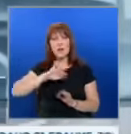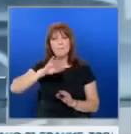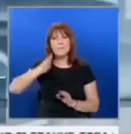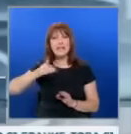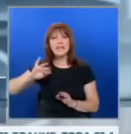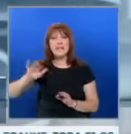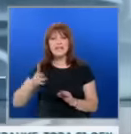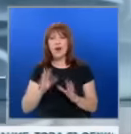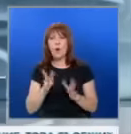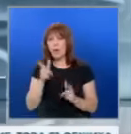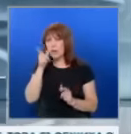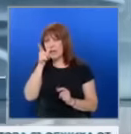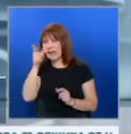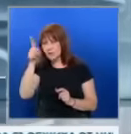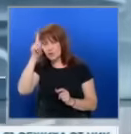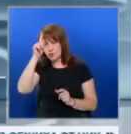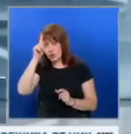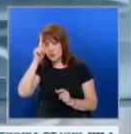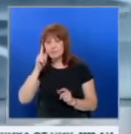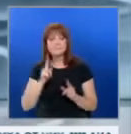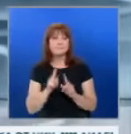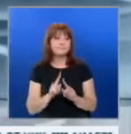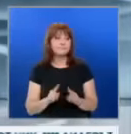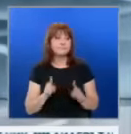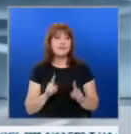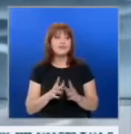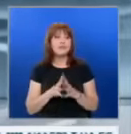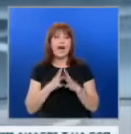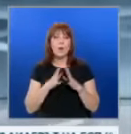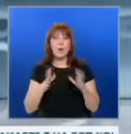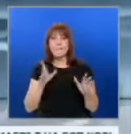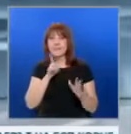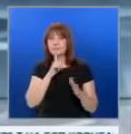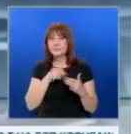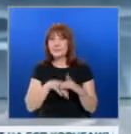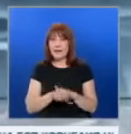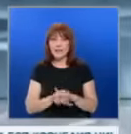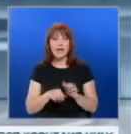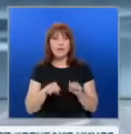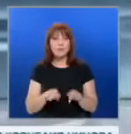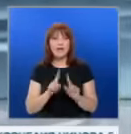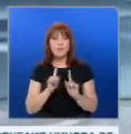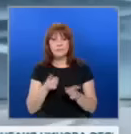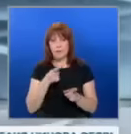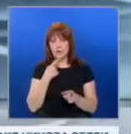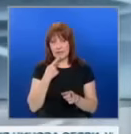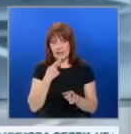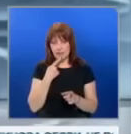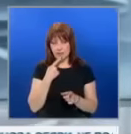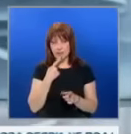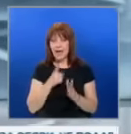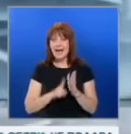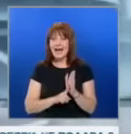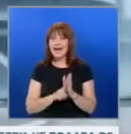планина, колко далеч е от София. Това наистина е мистерия. Но това, което мога да кажа, е, че